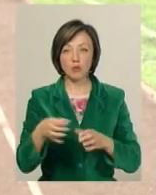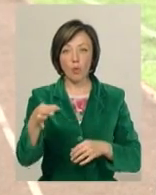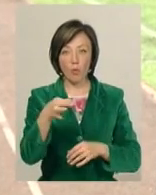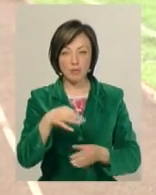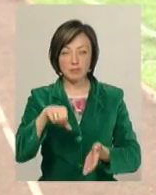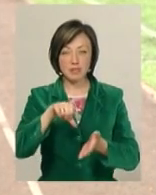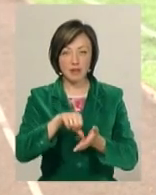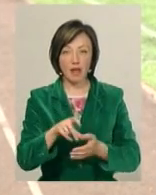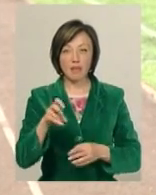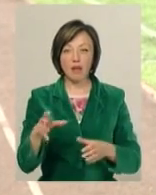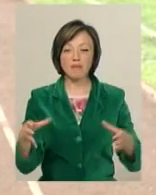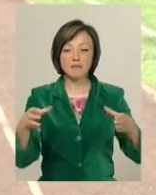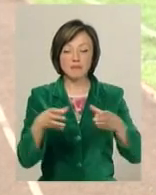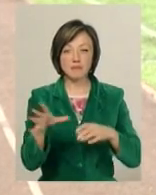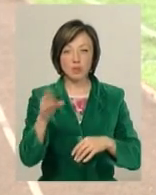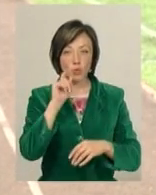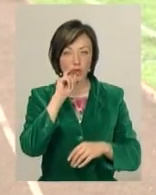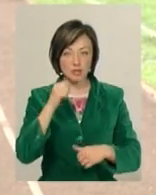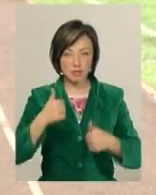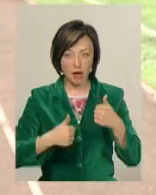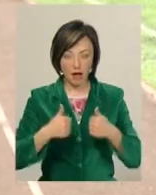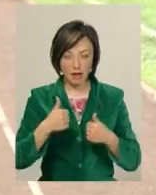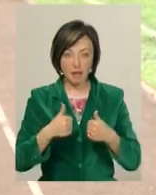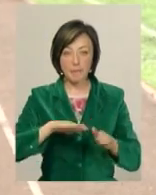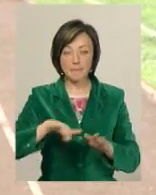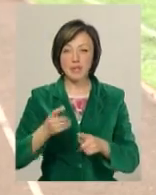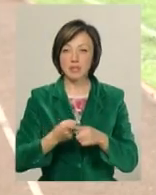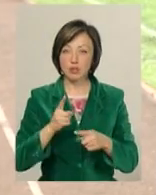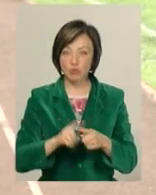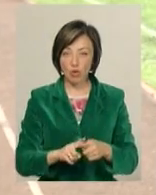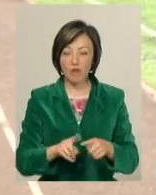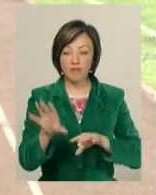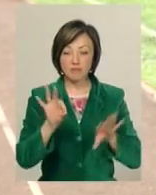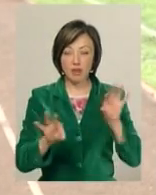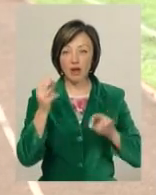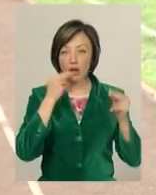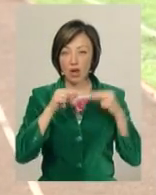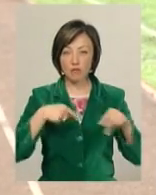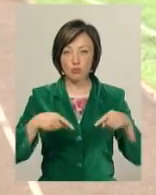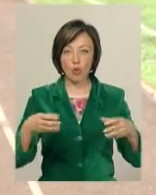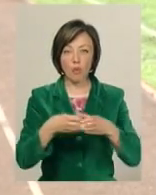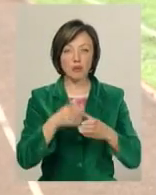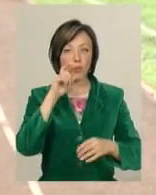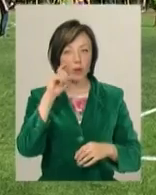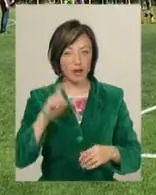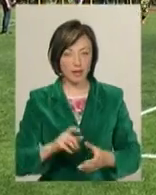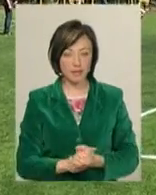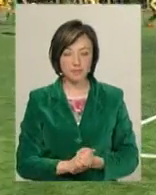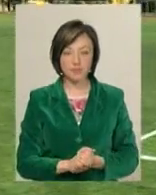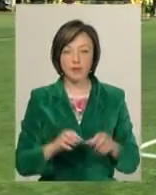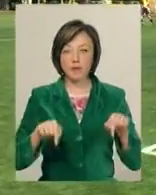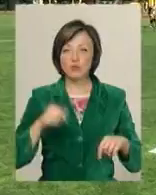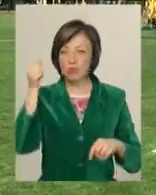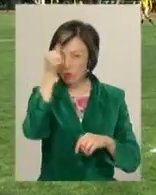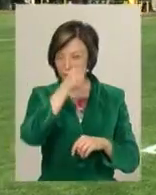представляє область на зональних всеукраїнських змаганнях, після чого визначають кращу футбольну команду України. У цьому